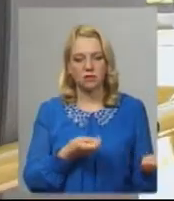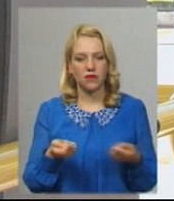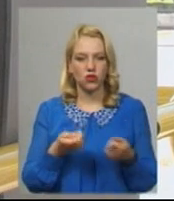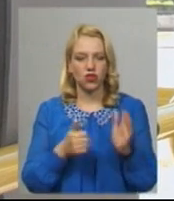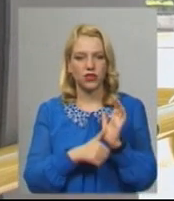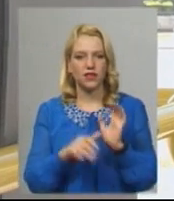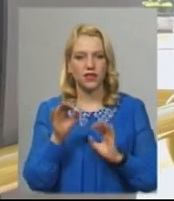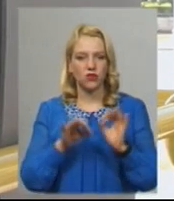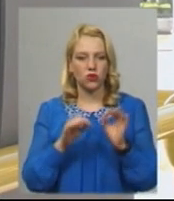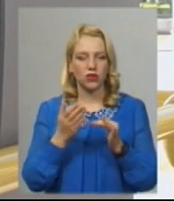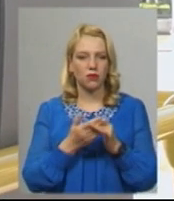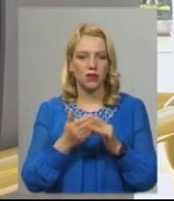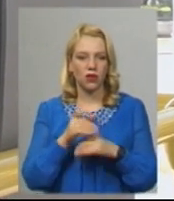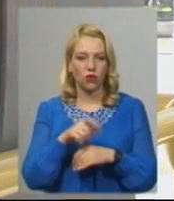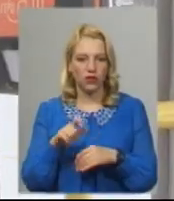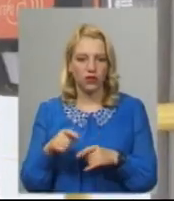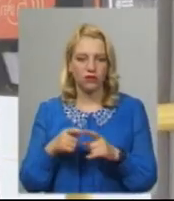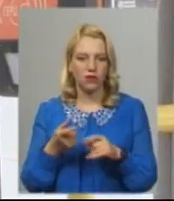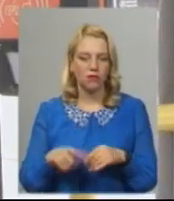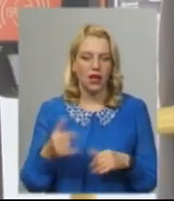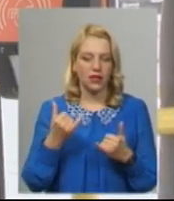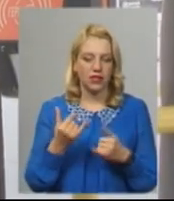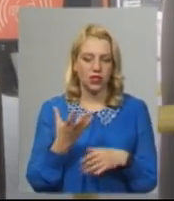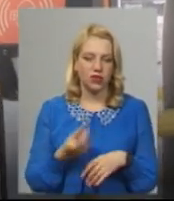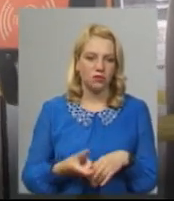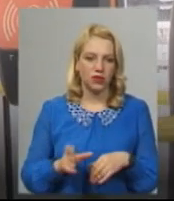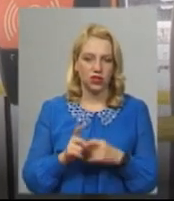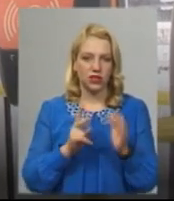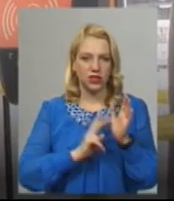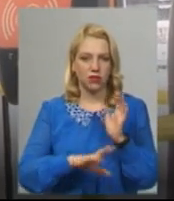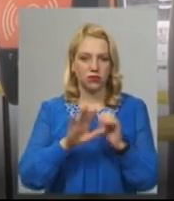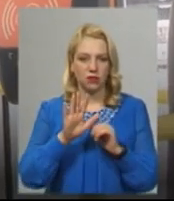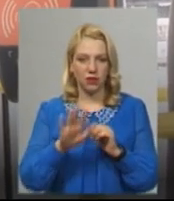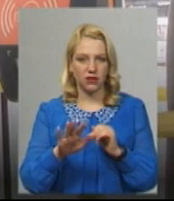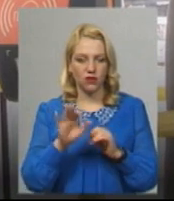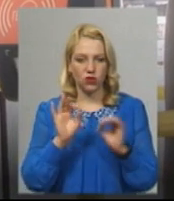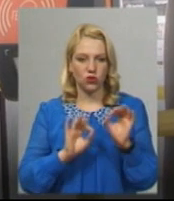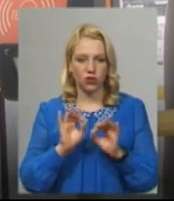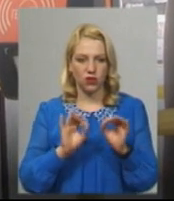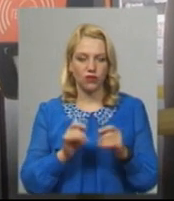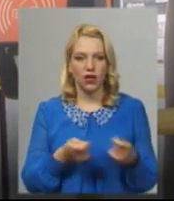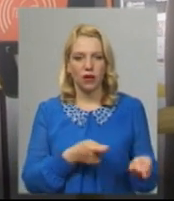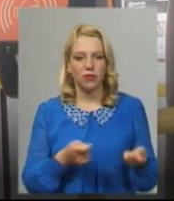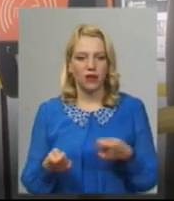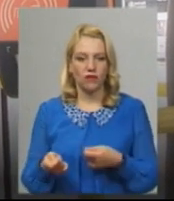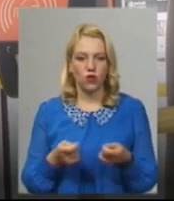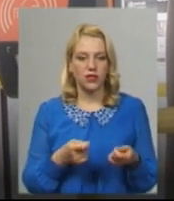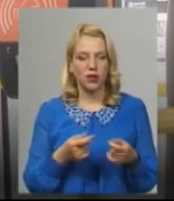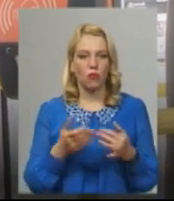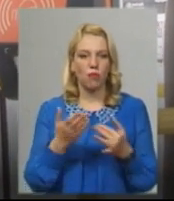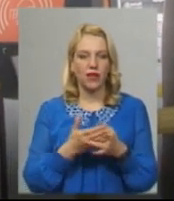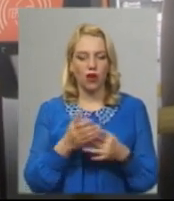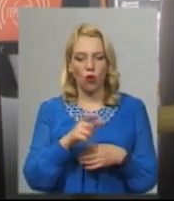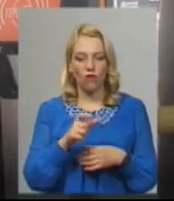% пасажирів-пільговиків, наразі більше Як мінімум 75% перевозимо пільгового